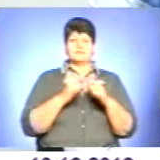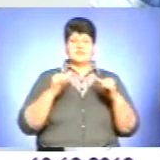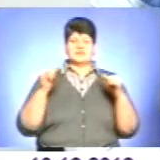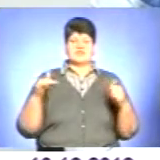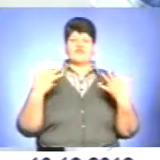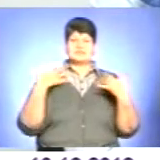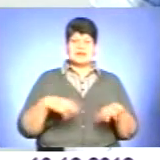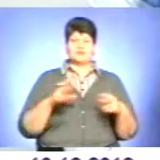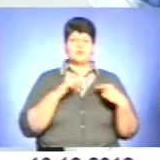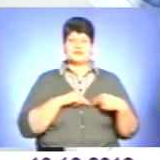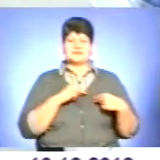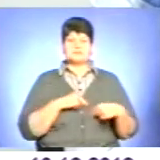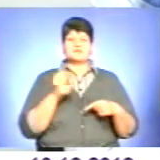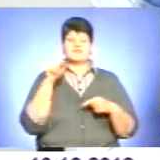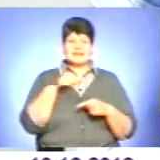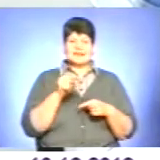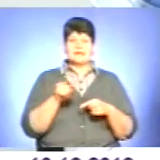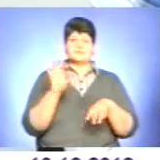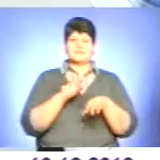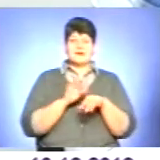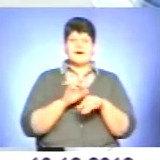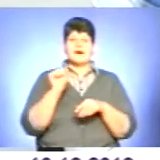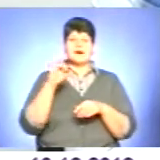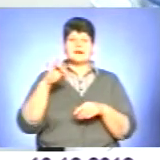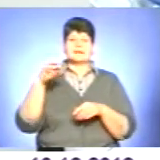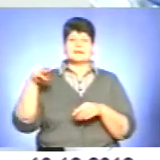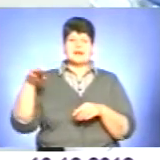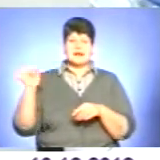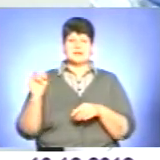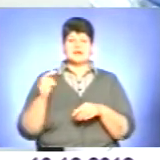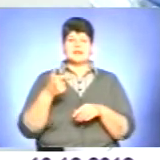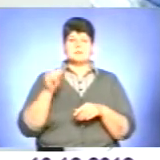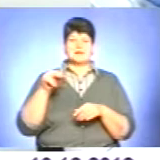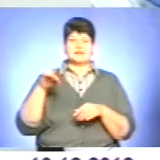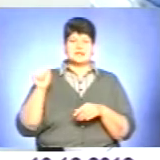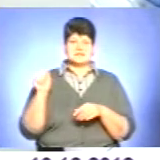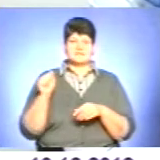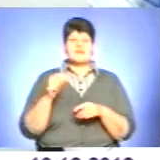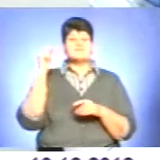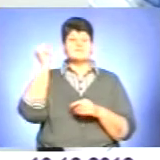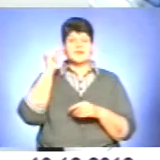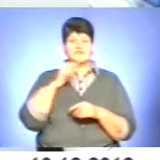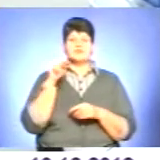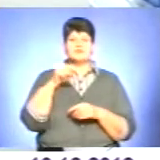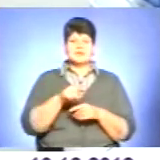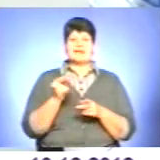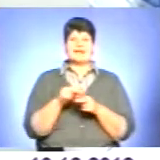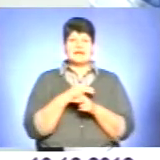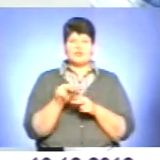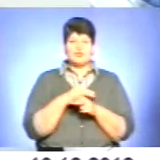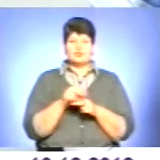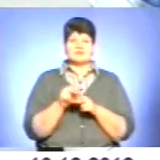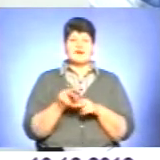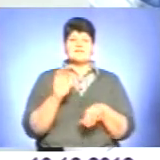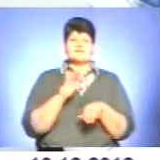втрату працездатності. І одним з таких хвороб є артеріальна гіпертенція. І тому вивчили, що все-таки її лікуючи як фактор